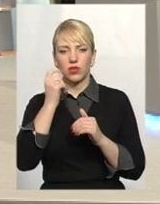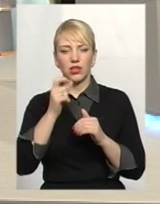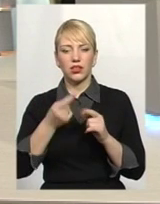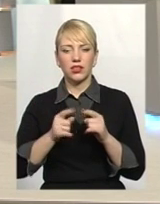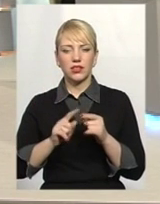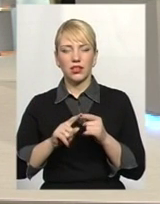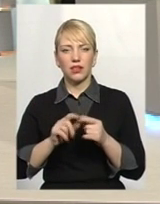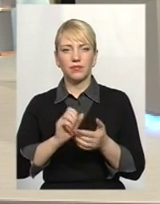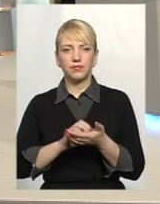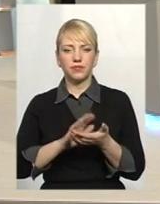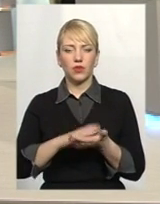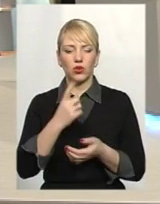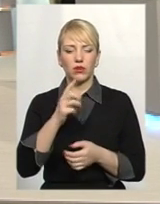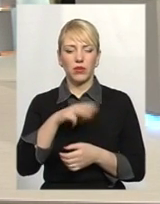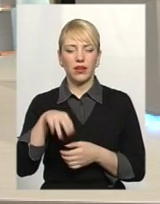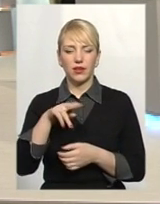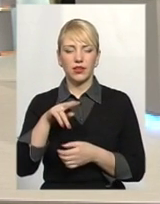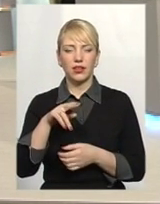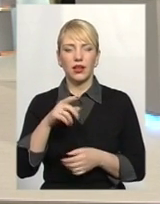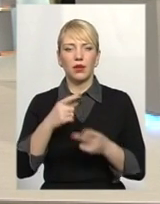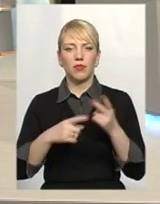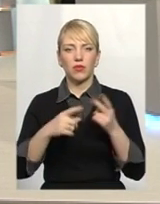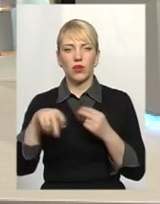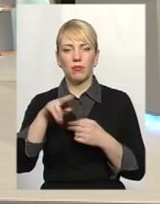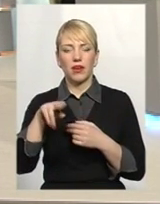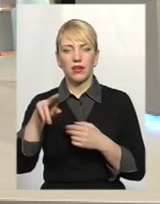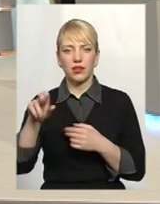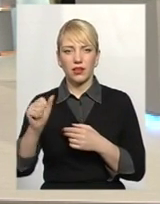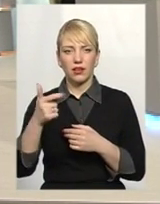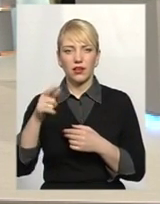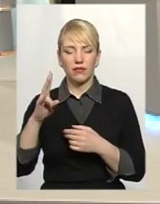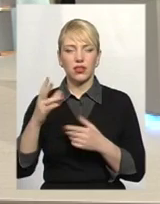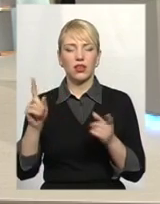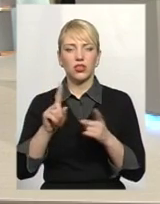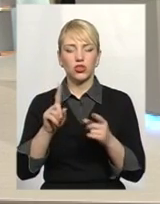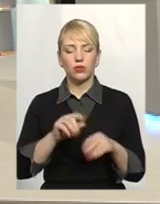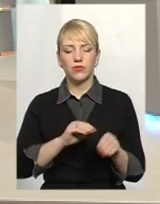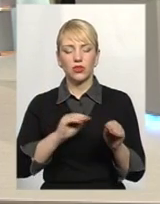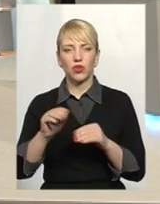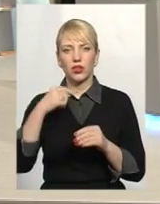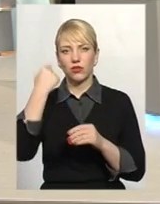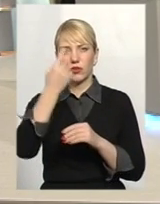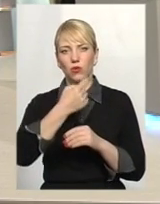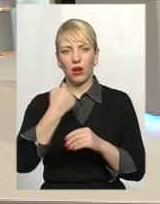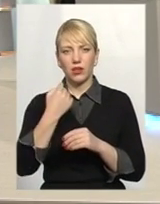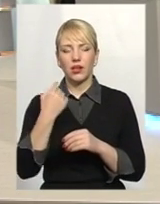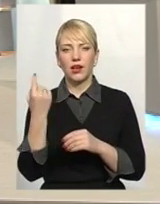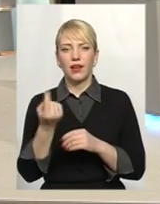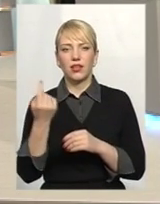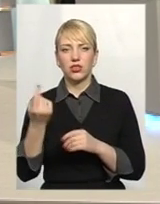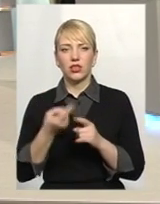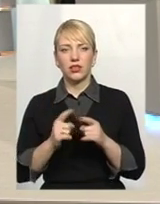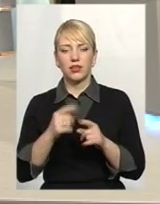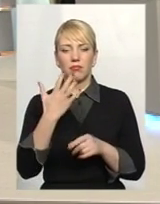порядка мільярд-півтора мільярда гривень. Тобто, для того, щоб встановити індивідуальні лічильники в межах України, це 5